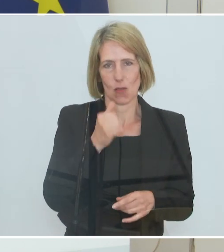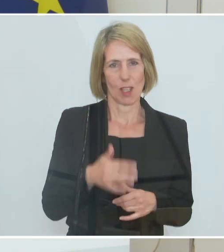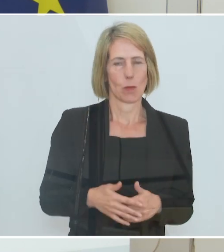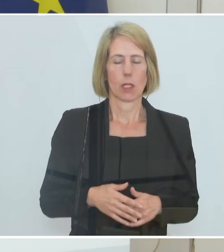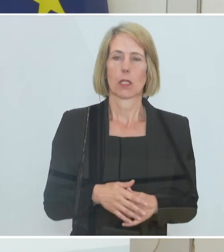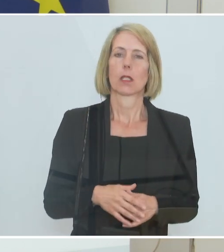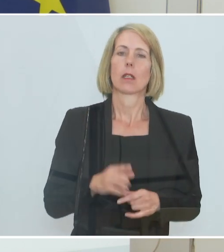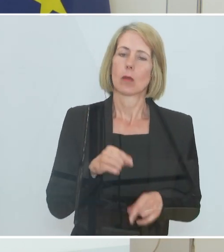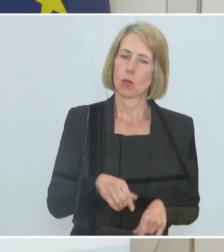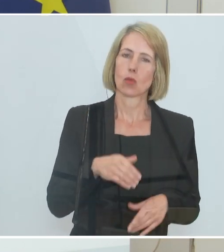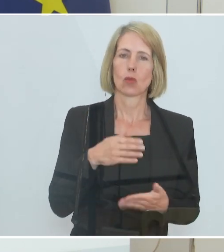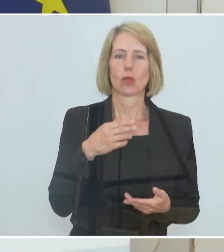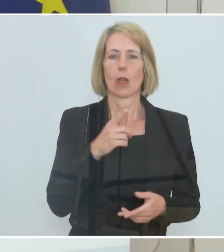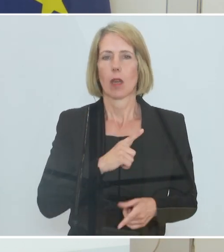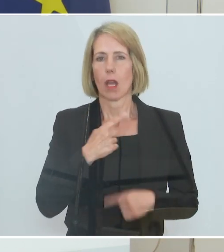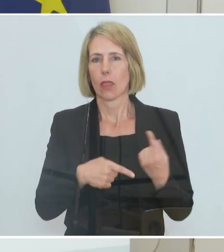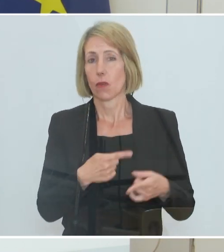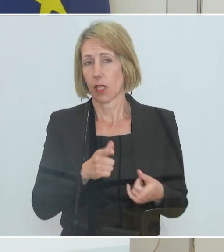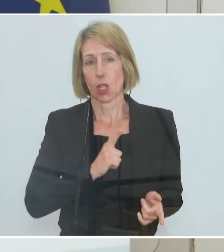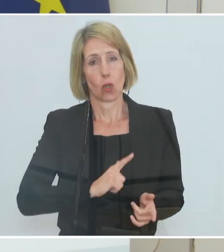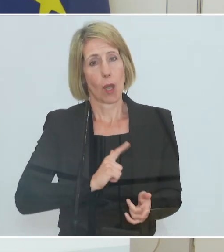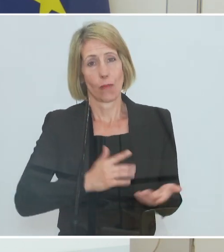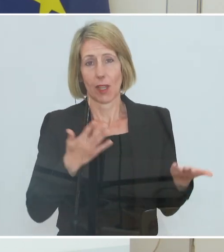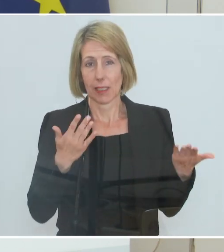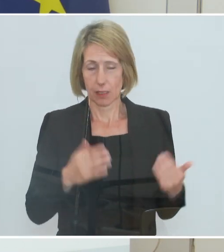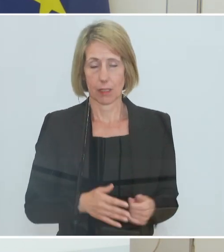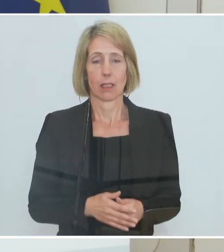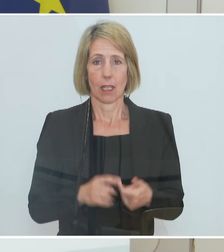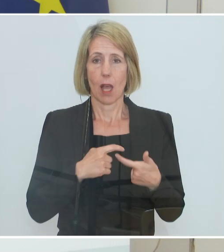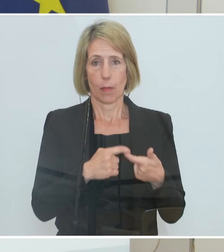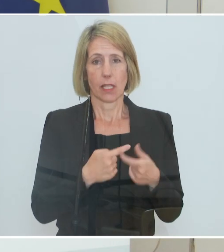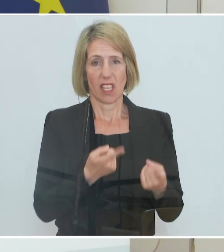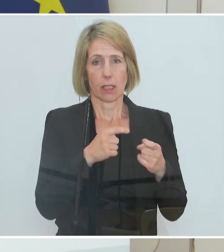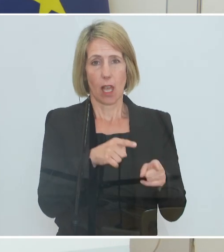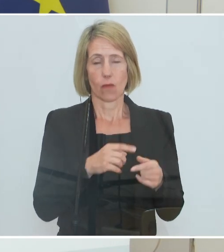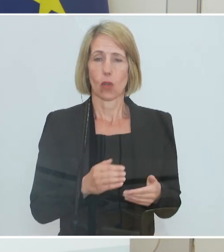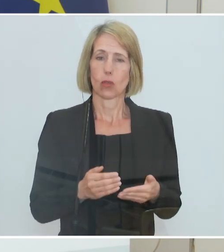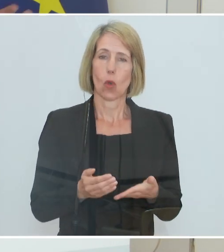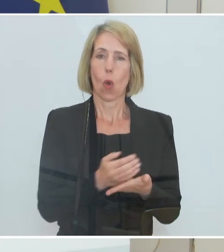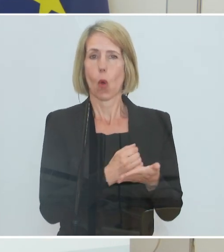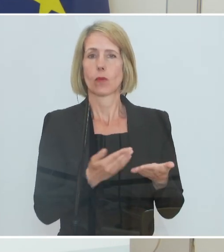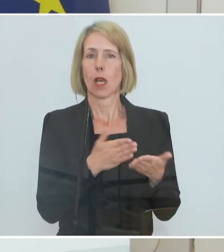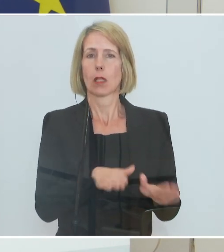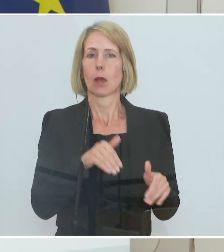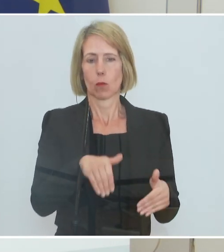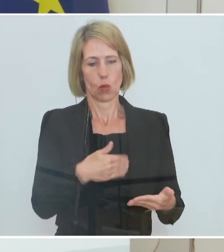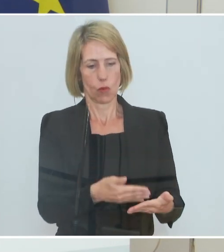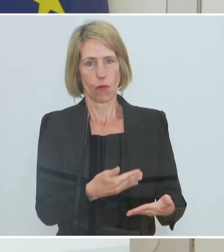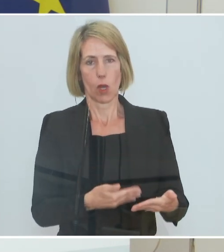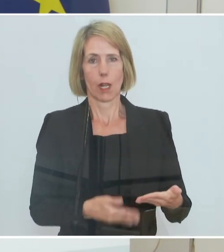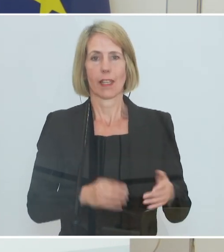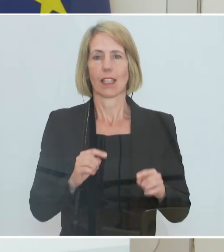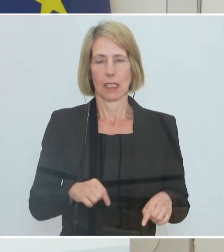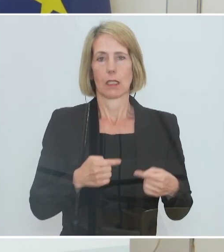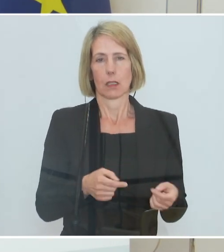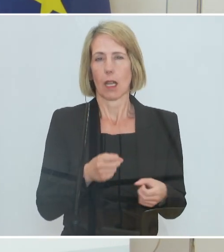genauen Untersuchungen abwarten und auch die Entwicklung abwarten. Hängt ja auch von der Entwicklung ab. Der Umsatzausfall muss in der Vergangenheit liegen, weil sonst kann man praktisch den